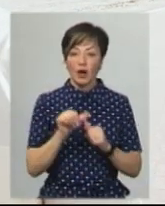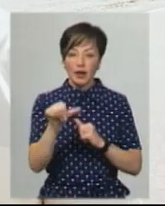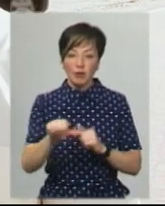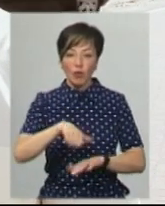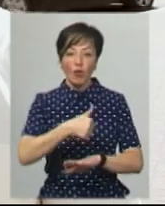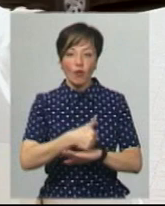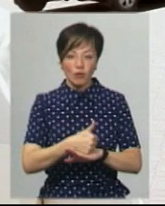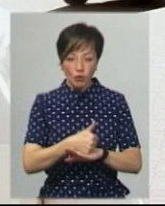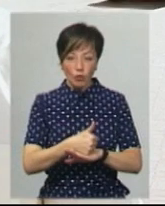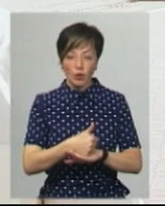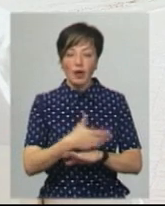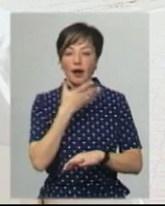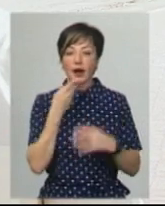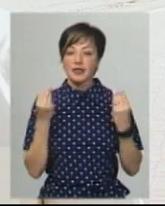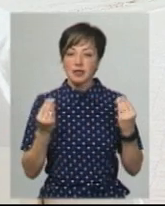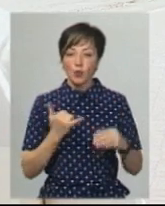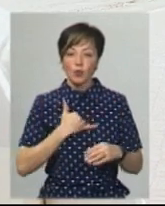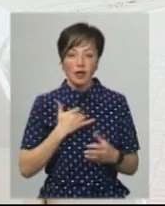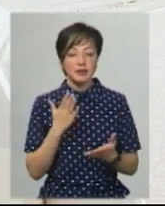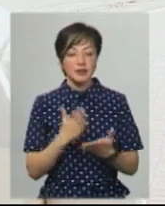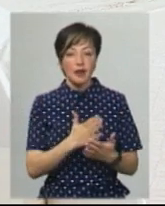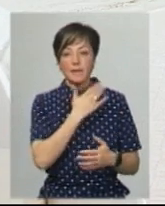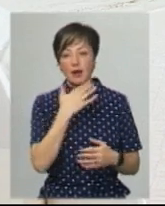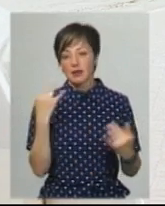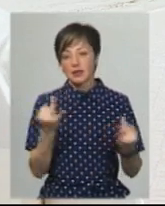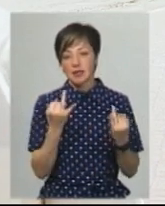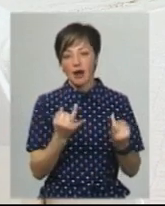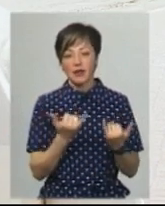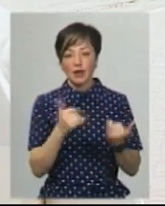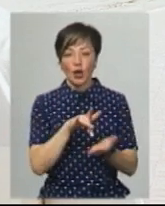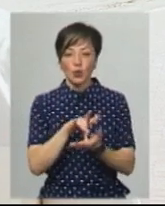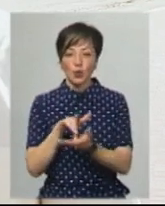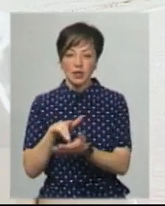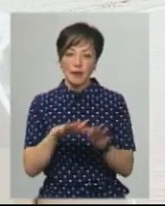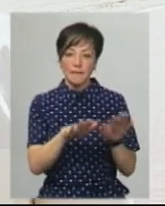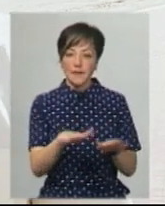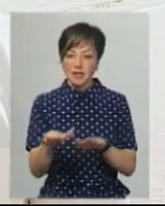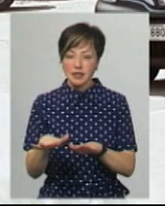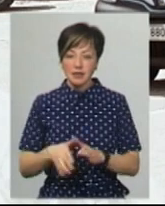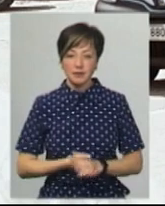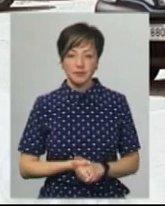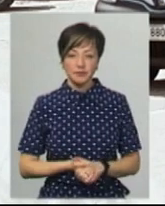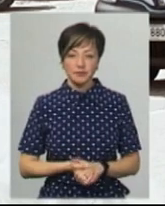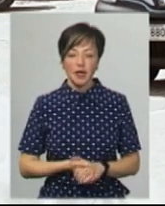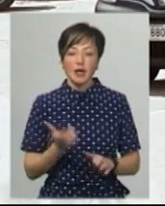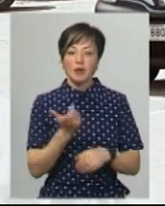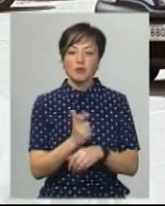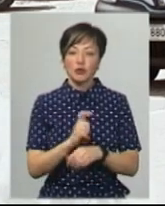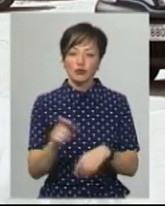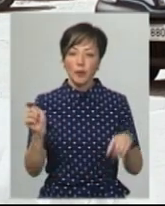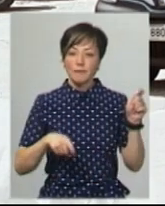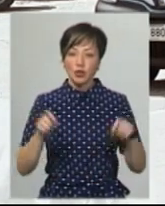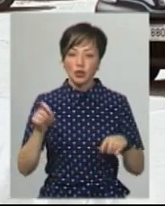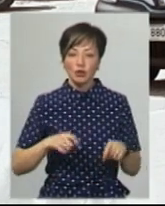головної краси, нас, звичайно, багато цікавих для туристів місць, локацій. Більший потік